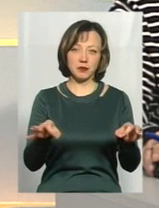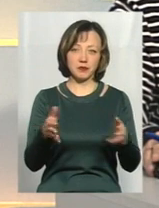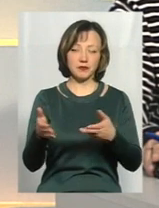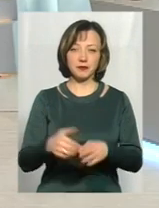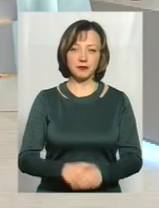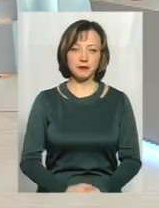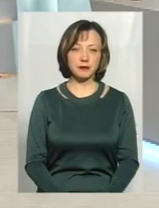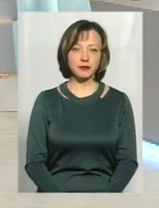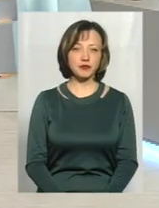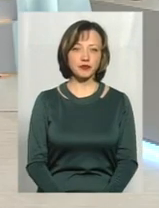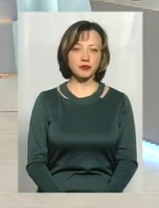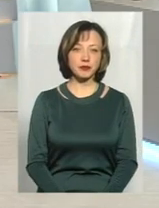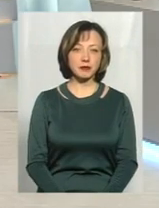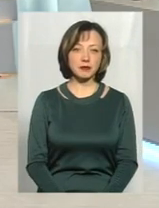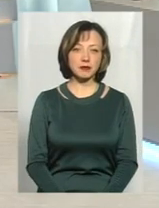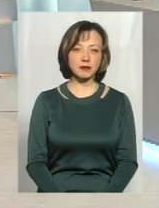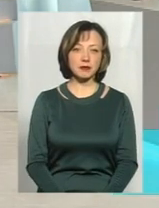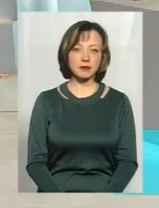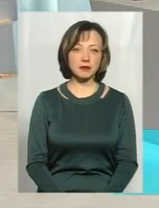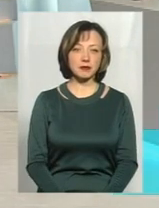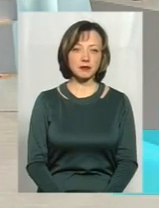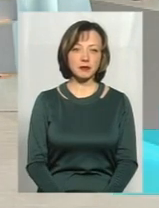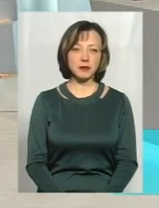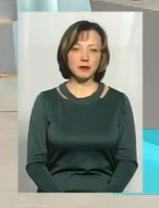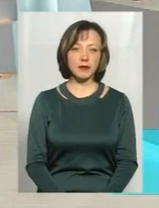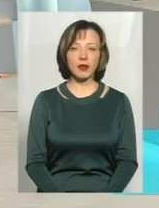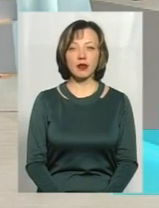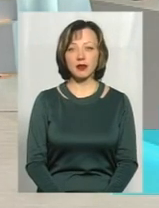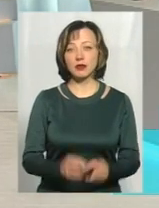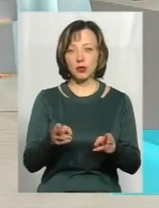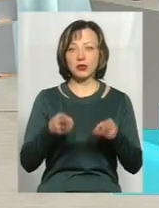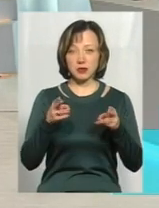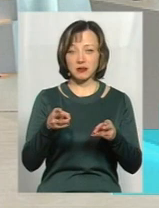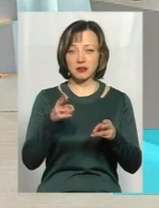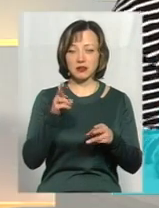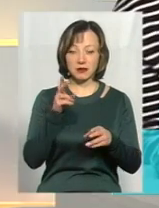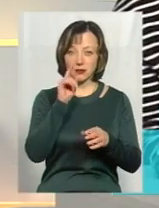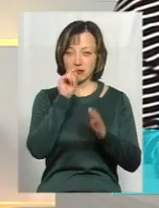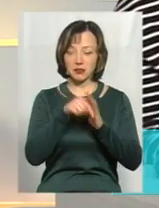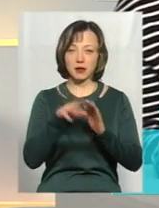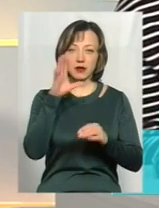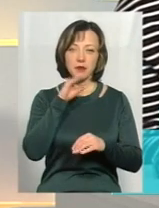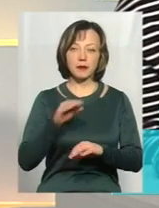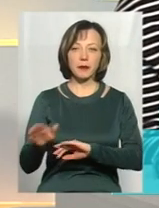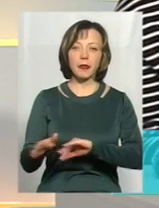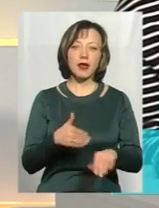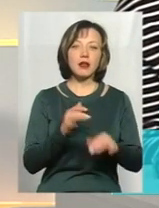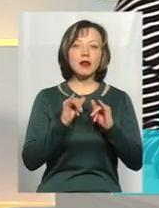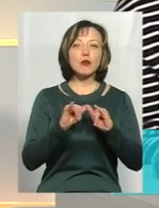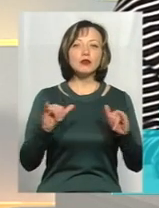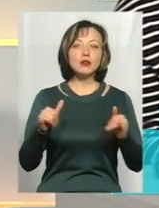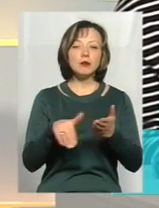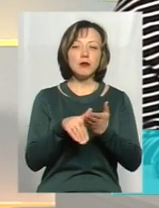звуків, не буде від сигналізації, тоді і злочинець крадезня. Ну, а найпоширеніші способи скоєння